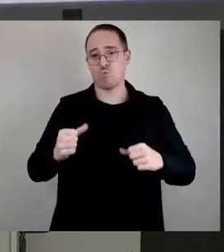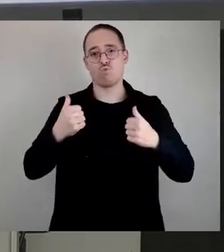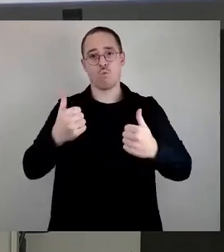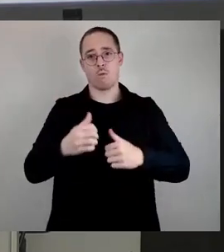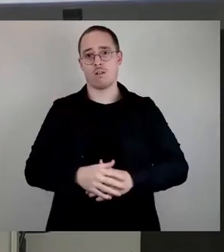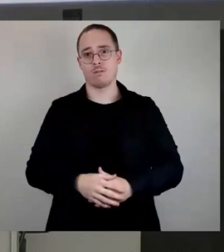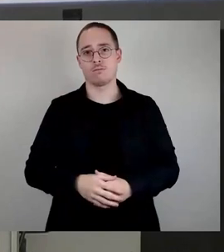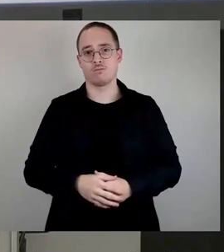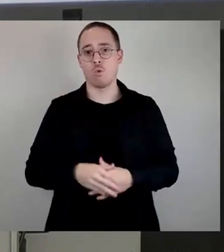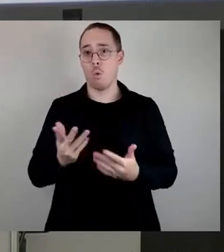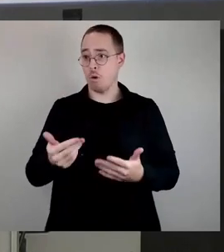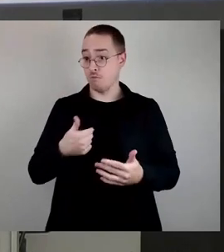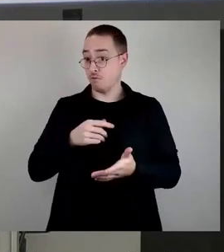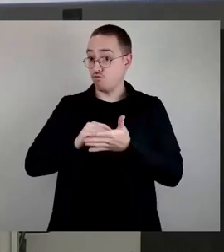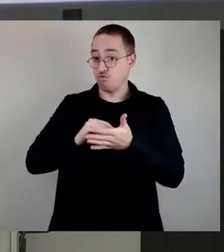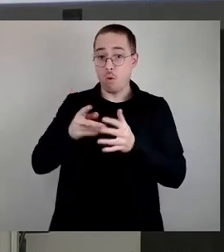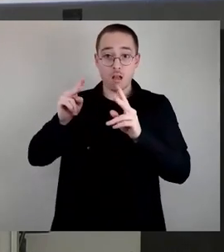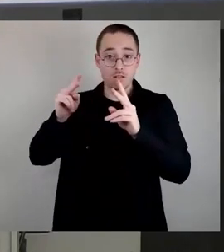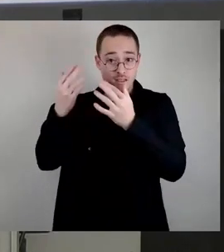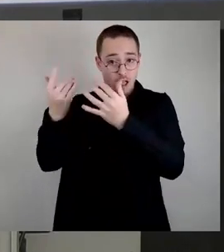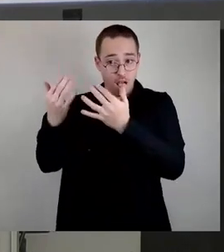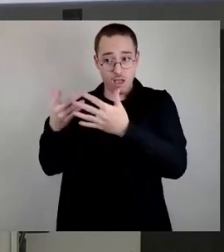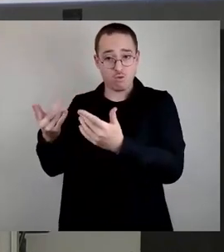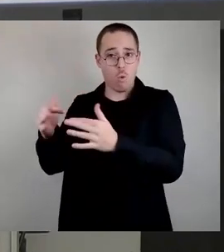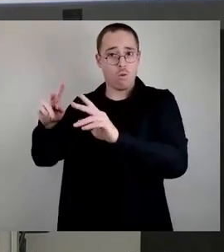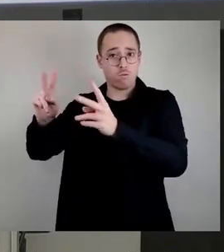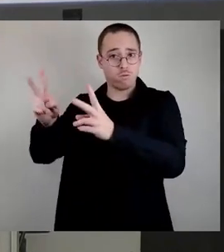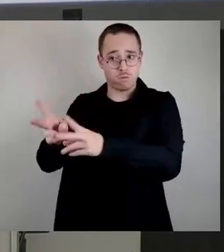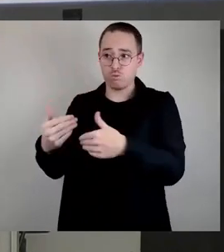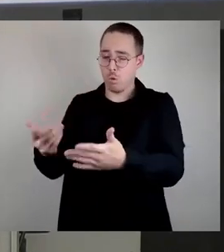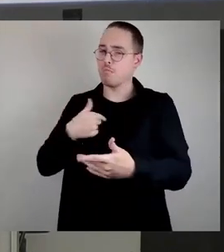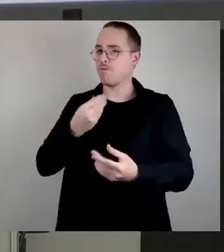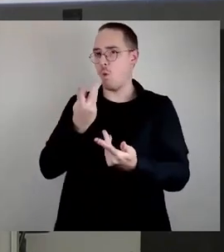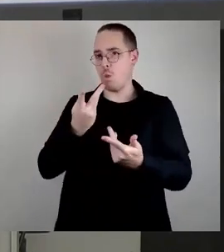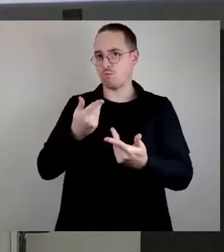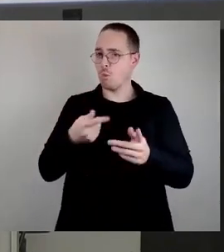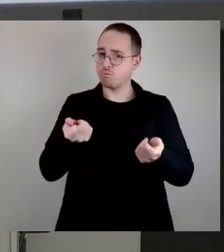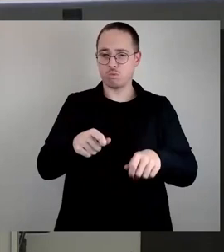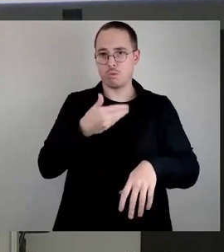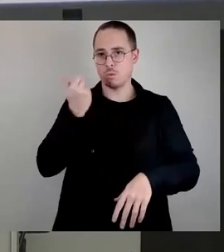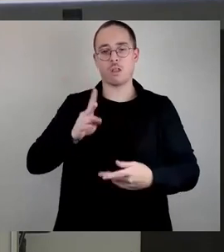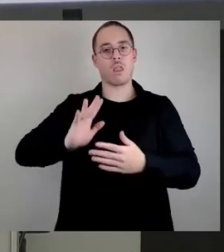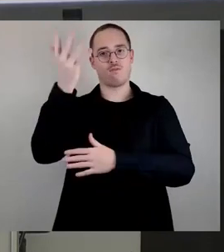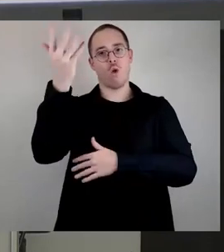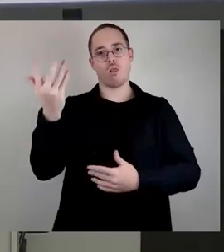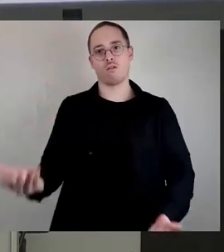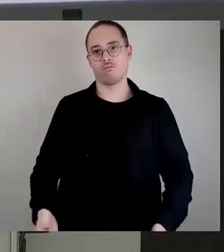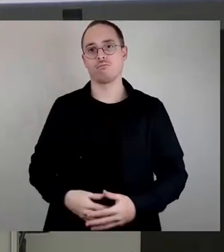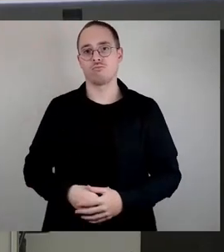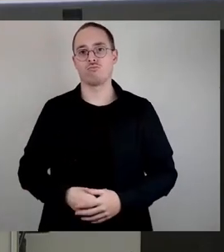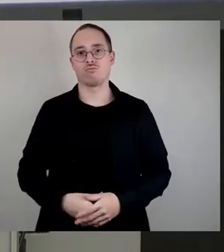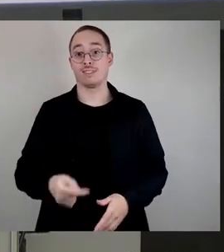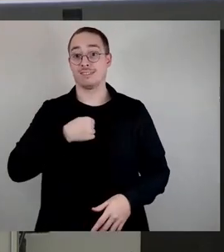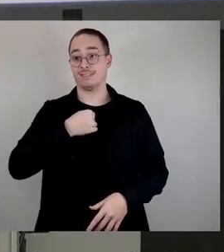echt ein Erfolg. Und ich bin ja in die Schulpolitik eingestiegen als Vertrauenslehrerin des Stadtschülerrates.